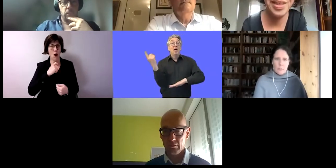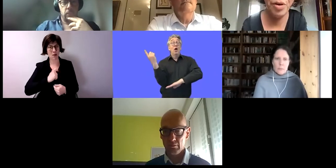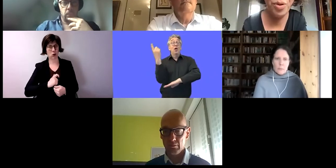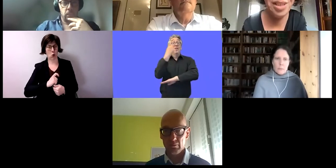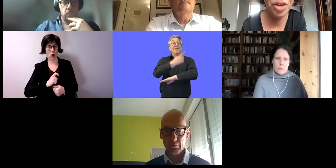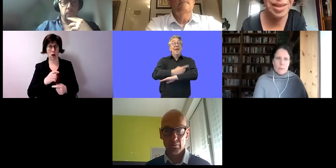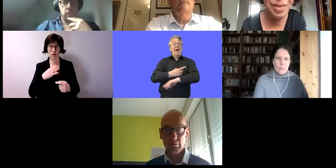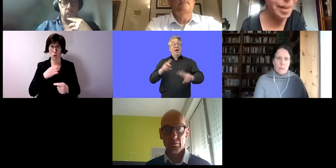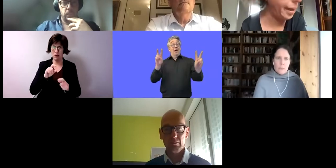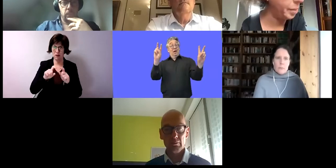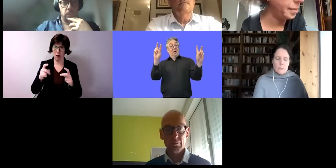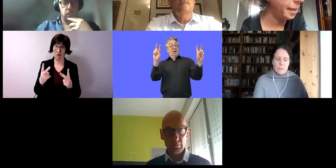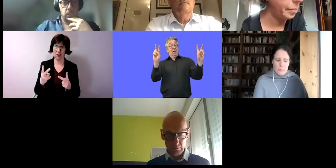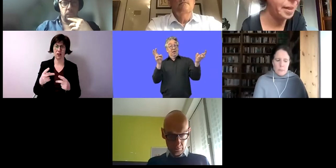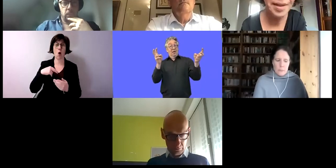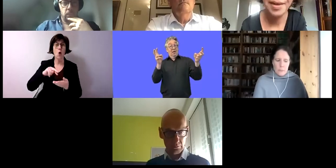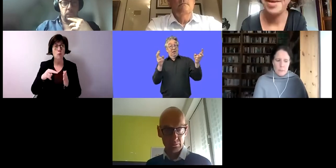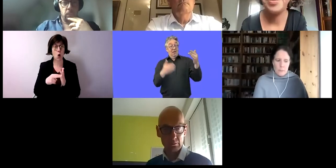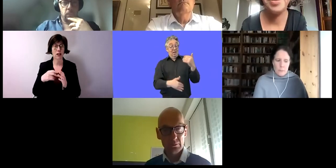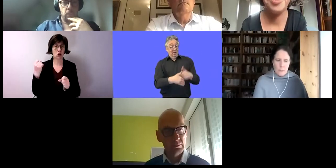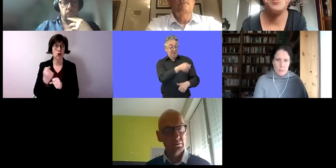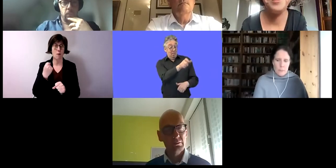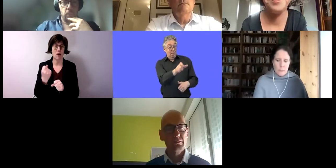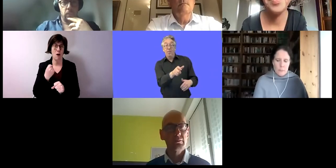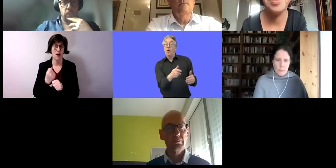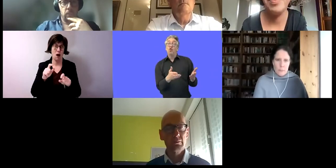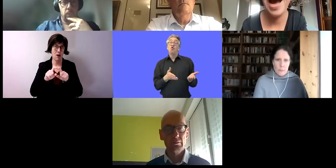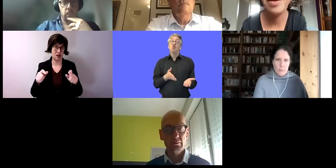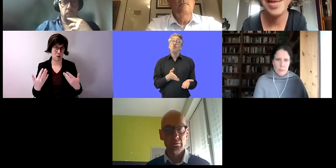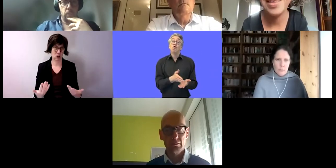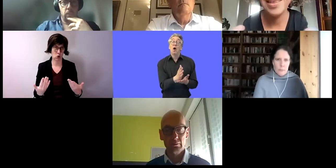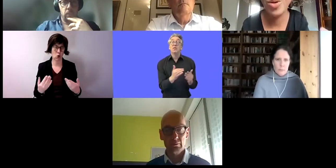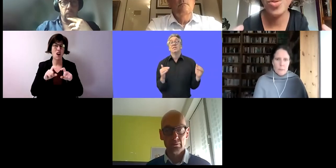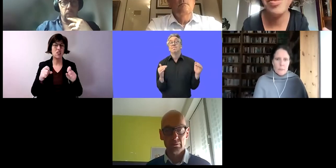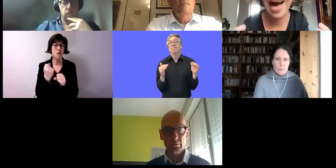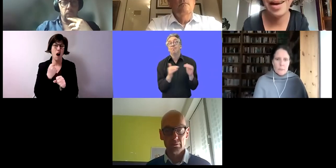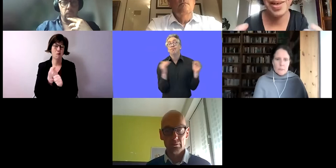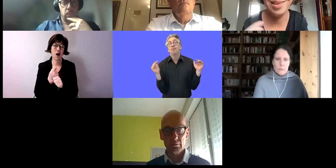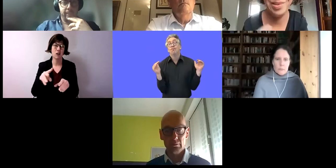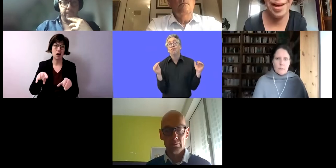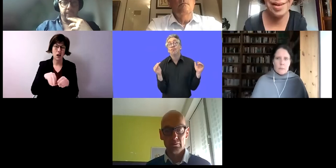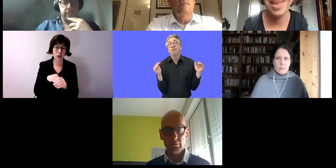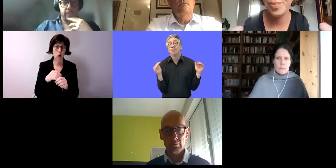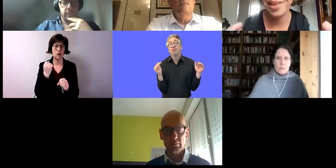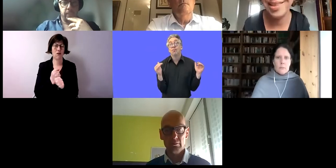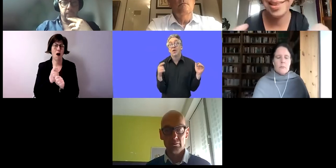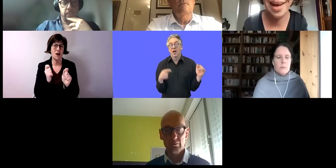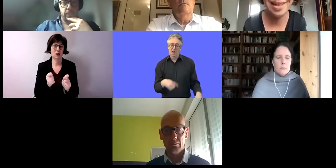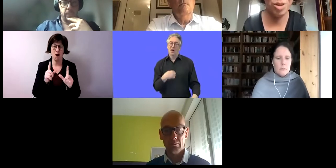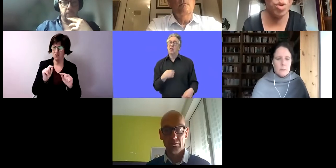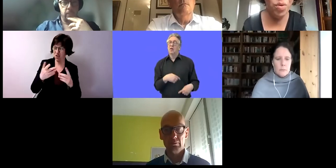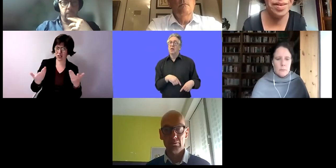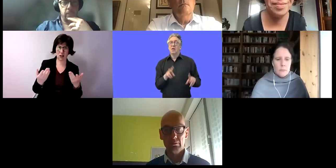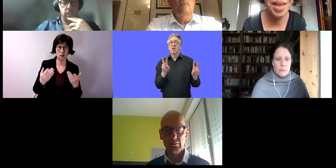Thema für mich, aber auch politisch, an dem ich immer gearbeitet habe, das Thema Arbeiter, inklusive Arbeitsmarkt. Was passiert